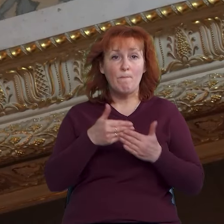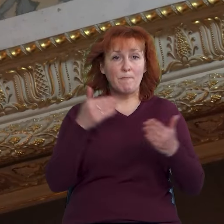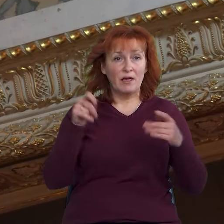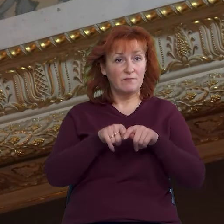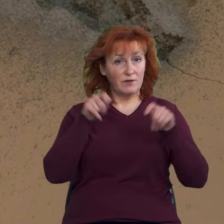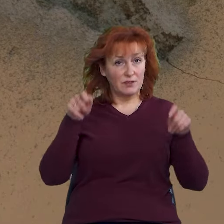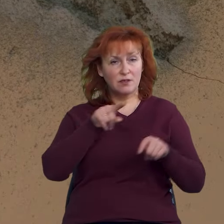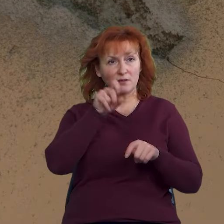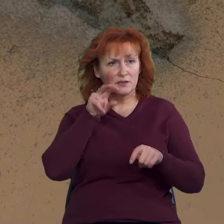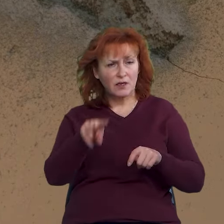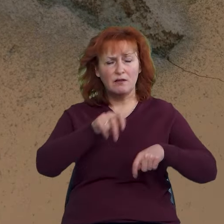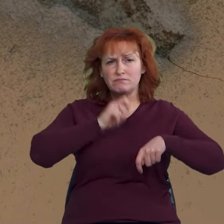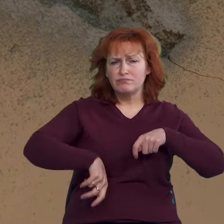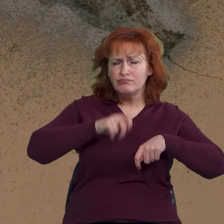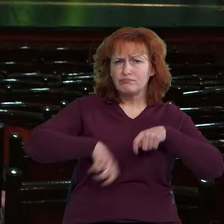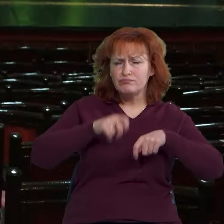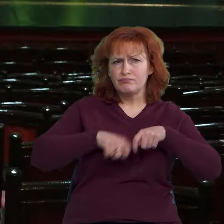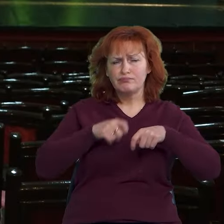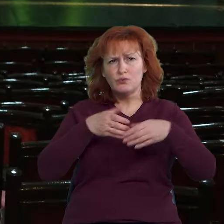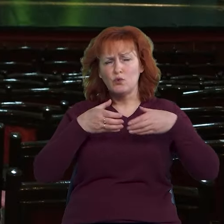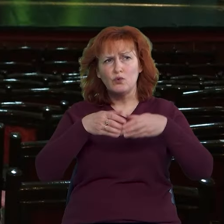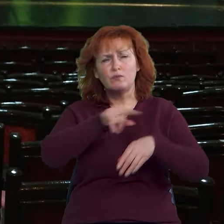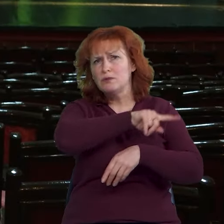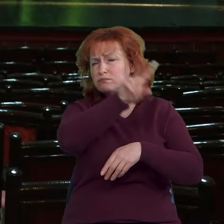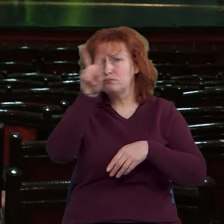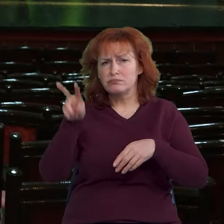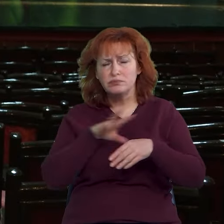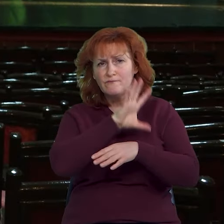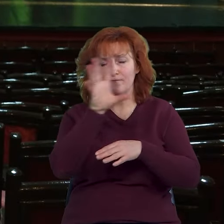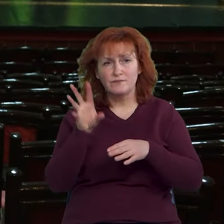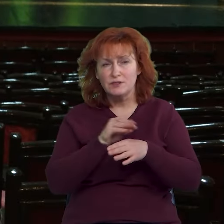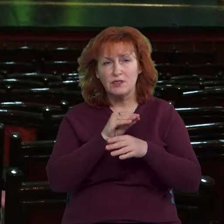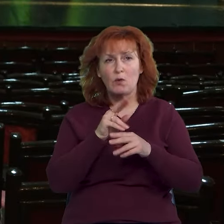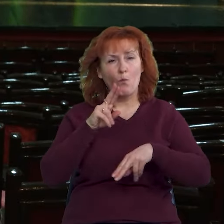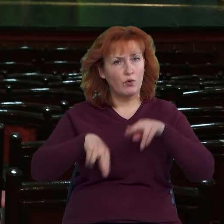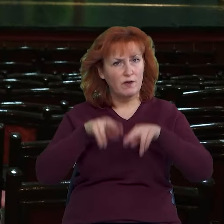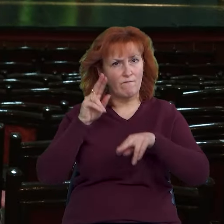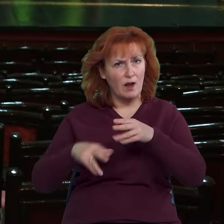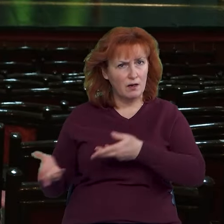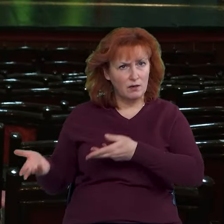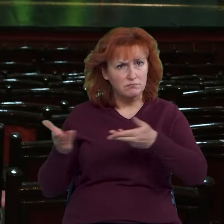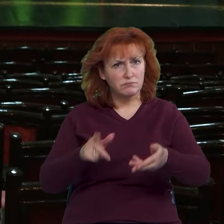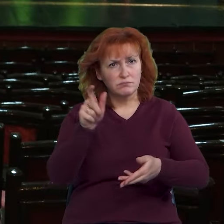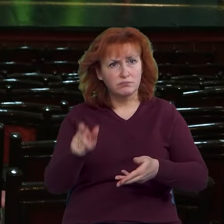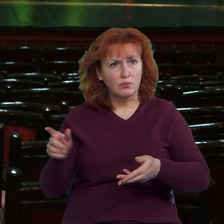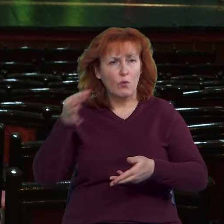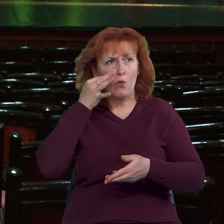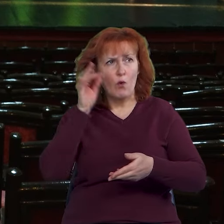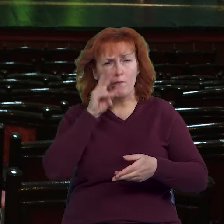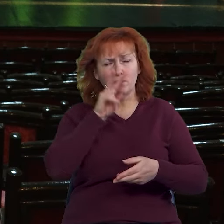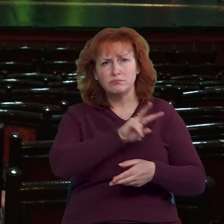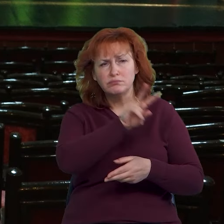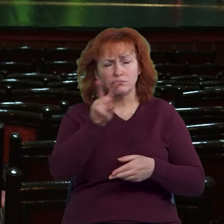перед відкриттям залу обстежили ряд експертів. Це досліджували в першу чергу будівельники. З будівельниками